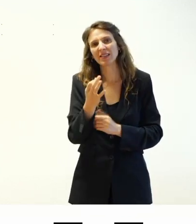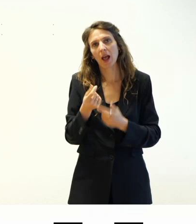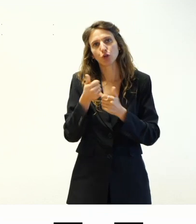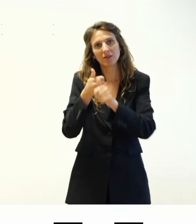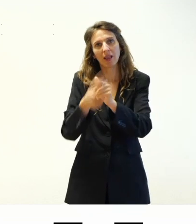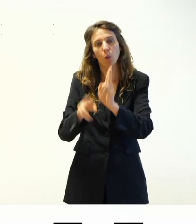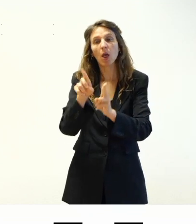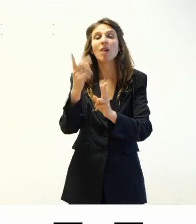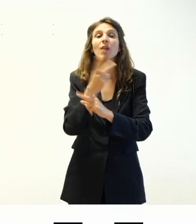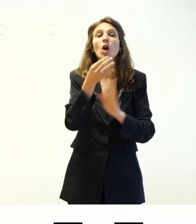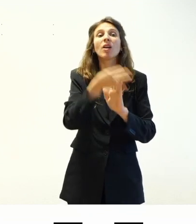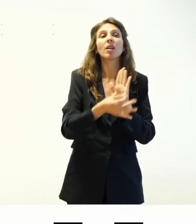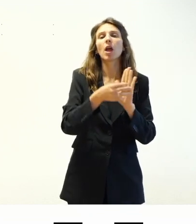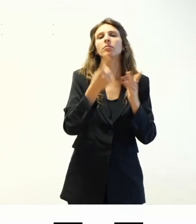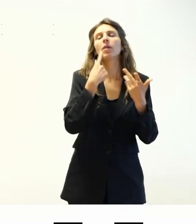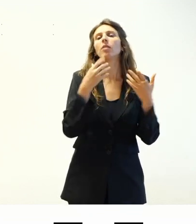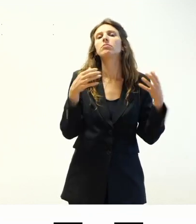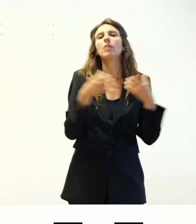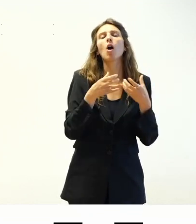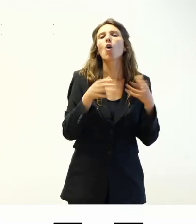sono stati decisi dalla community di wordpress